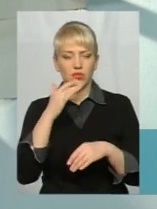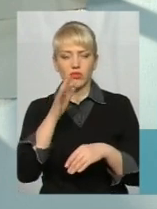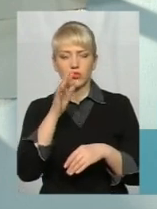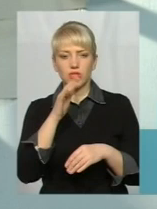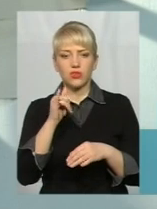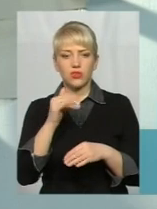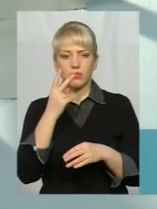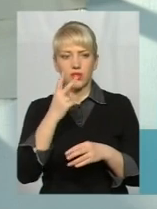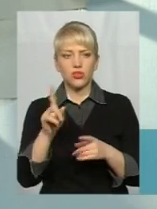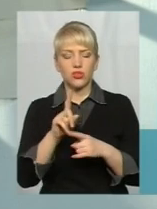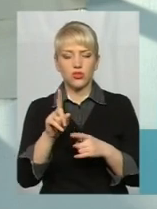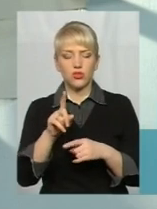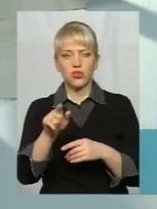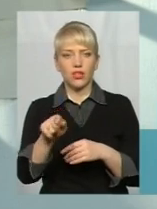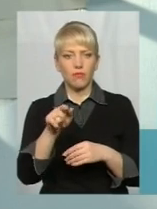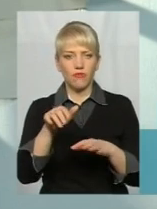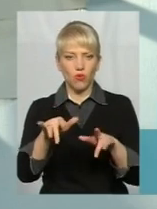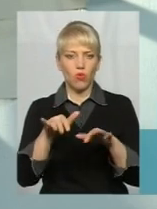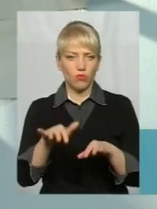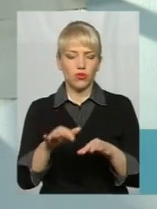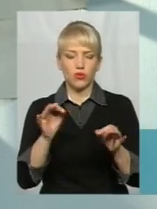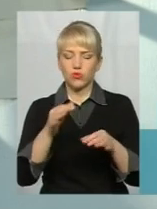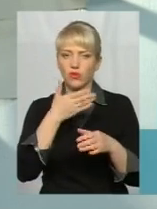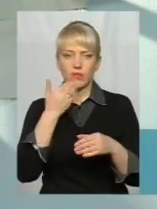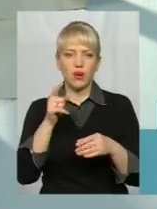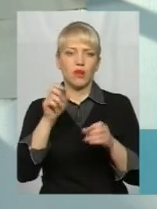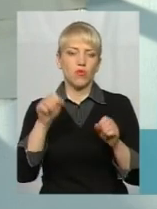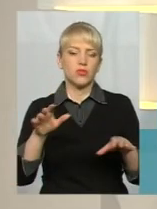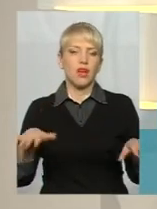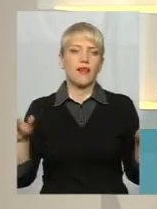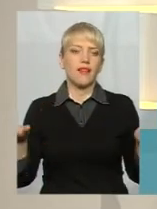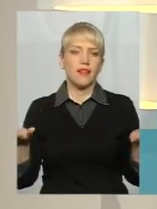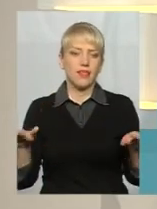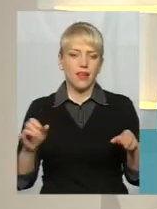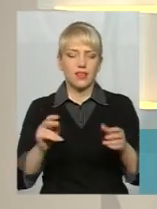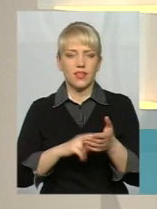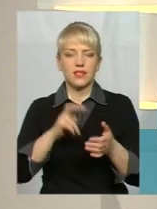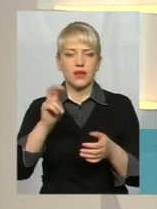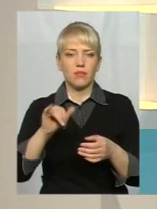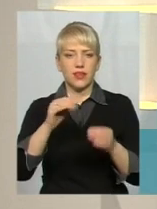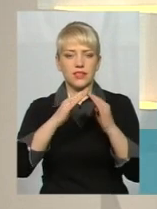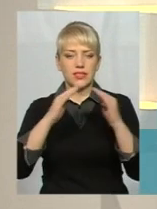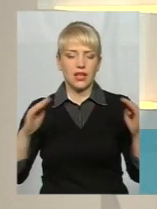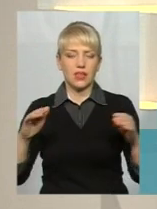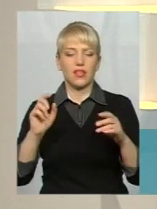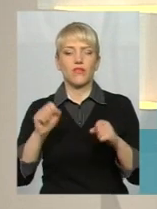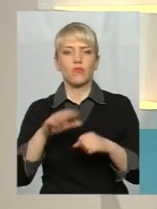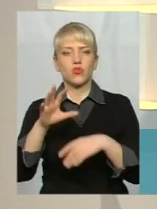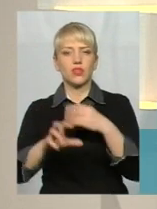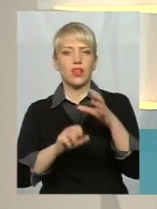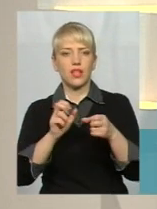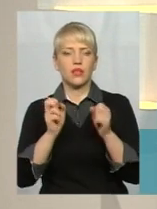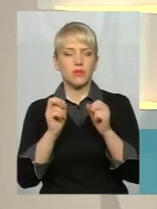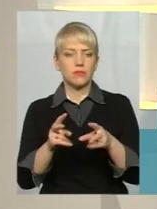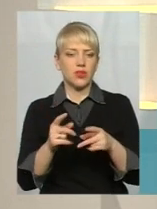бачила, що з героєм нічого не стається. Він може і літати, і стрипати з дахів, і може залазити на якісь вершини небезпечні,